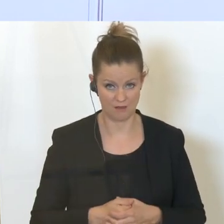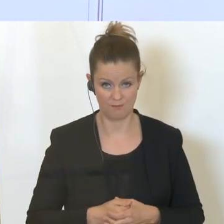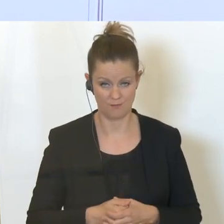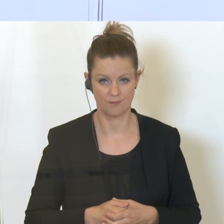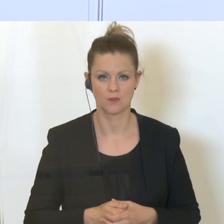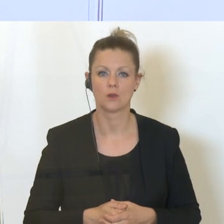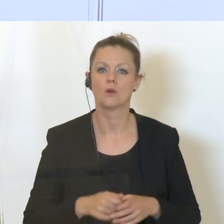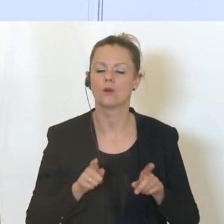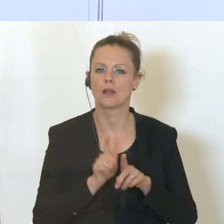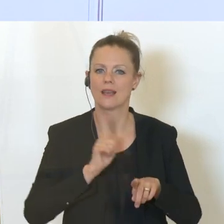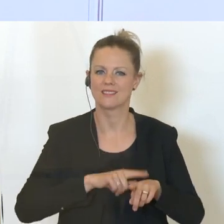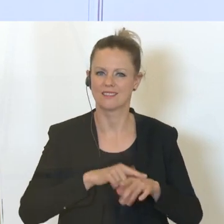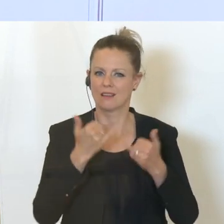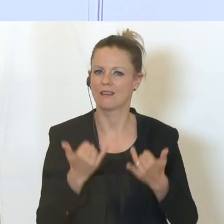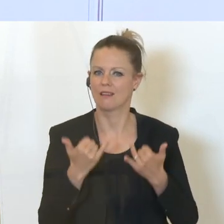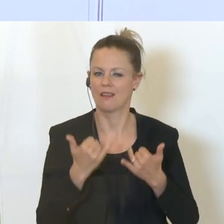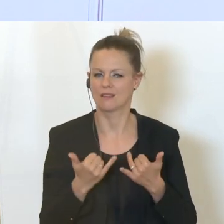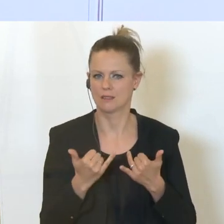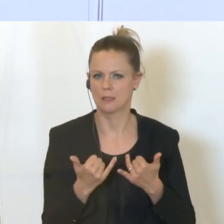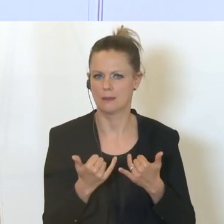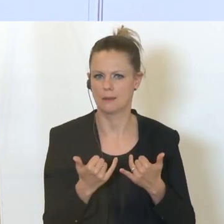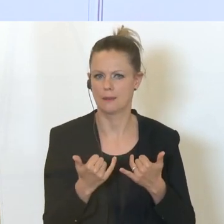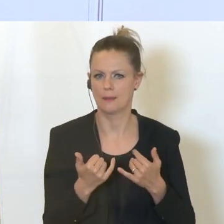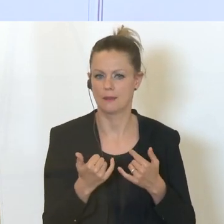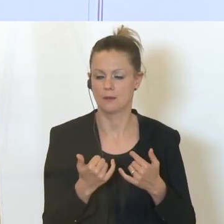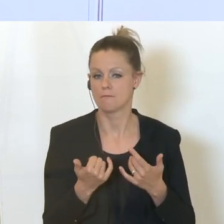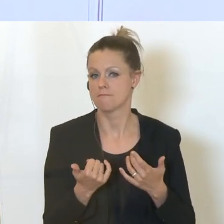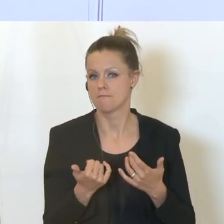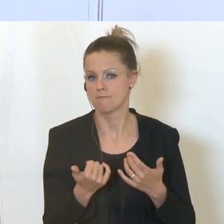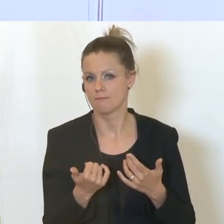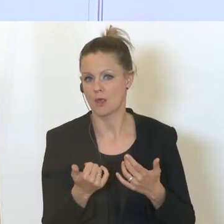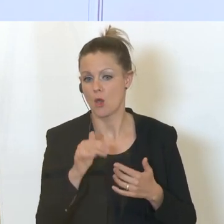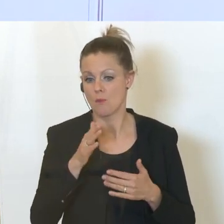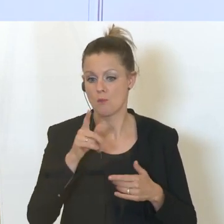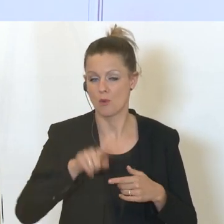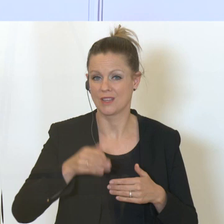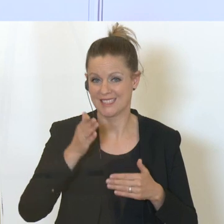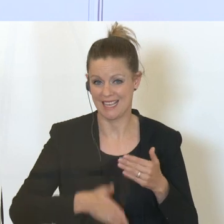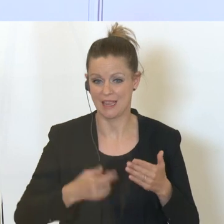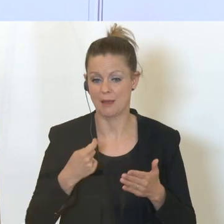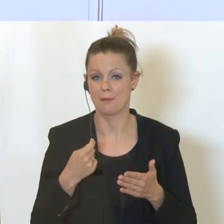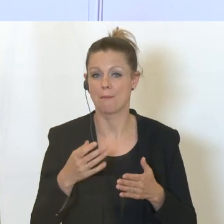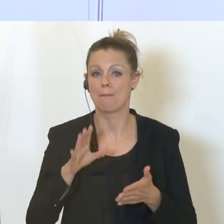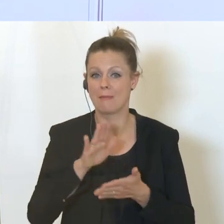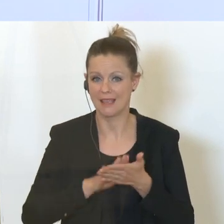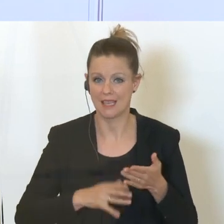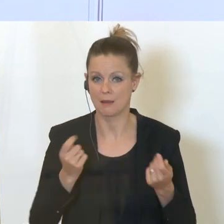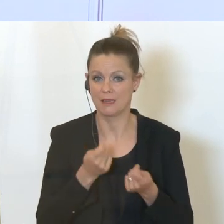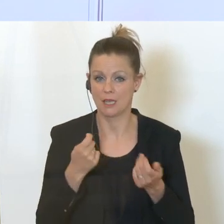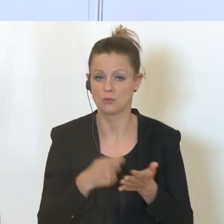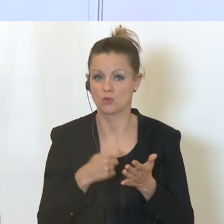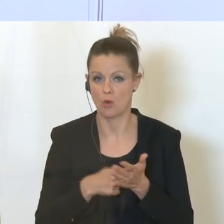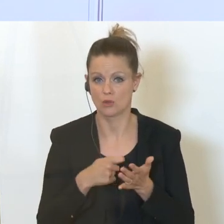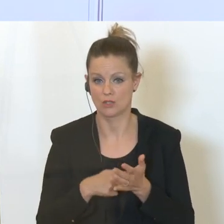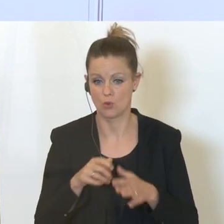gleichzeitig jetzt beginnt mit Ende des Monats die Übernahme der Betriebskosten. Das heißt, dass man die Betriebskosten einreichen